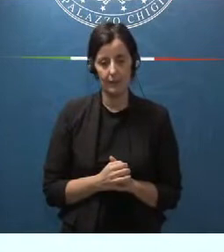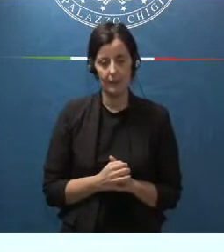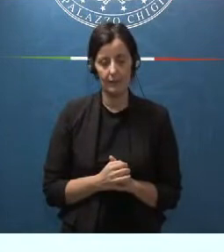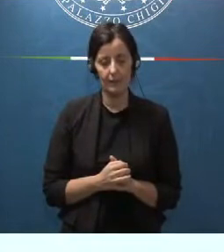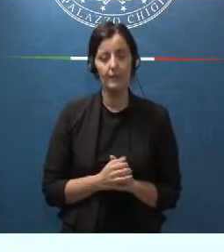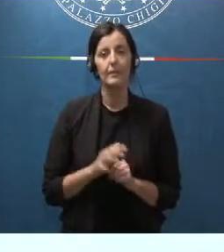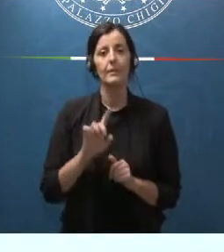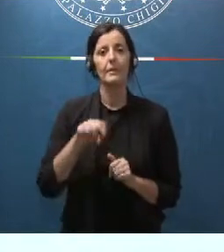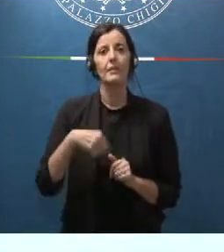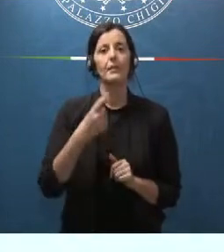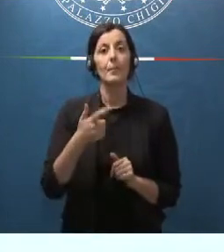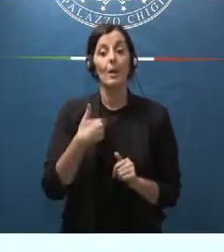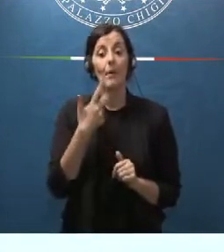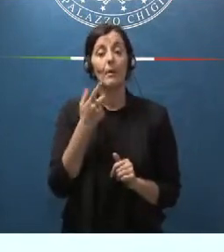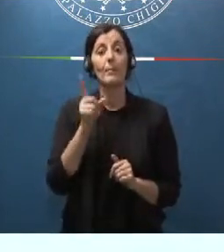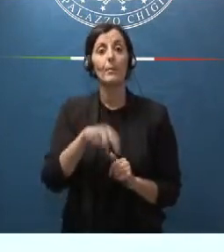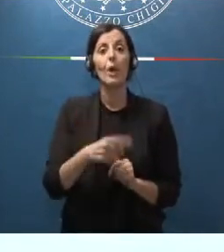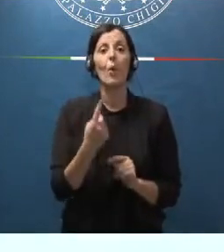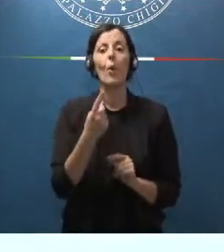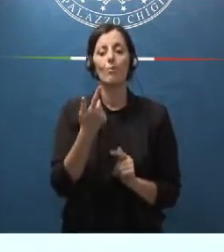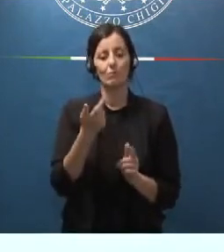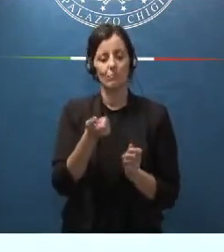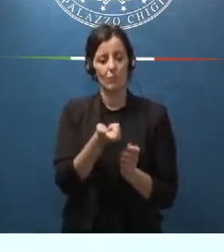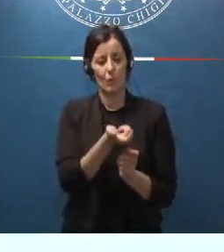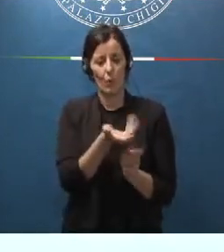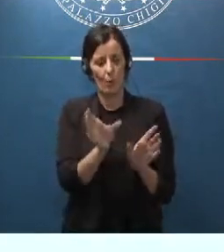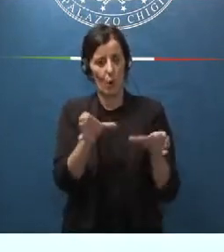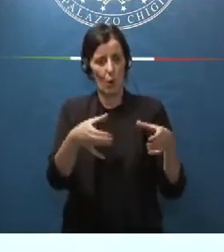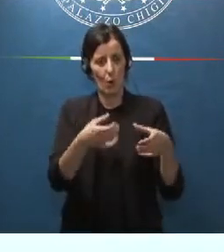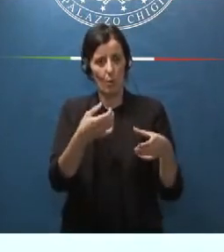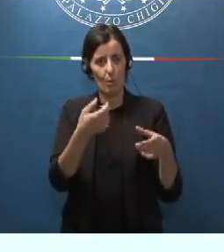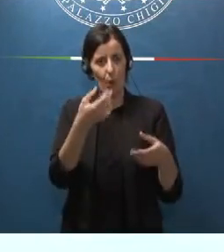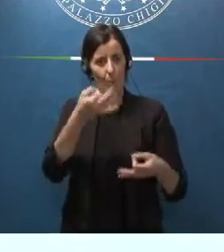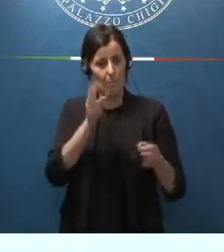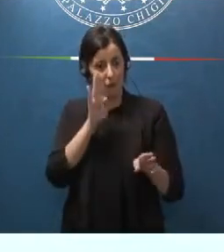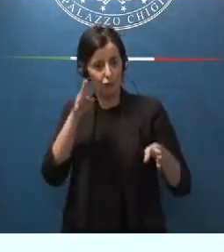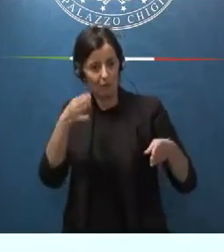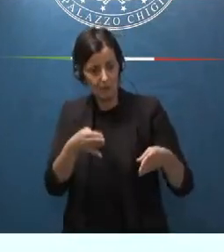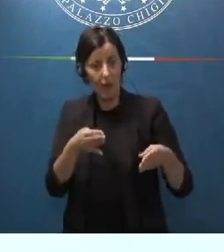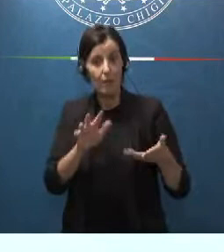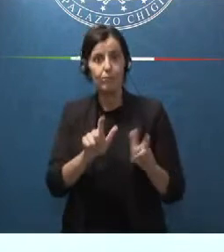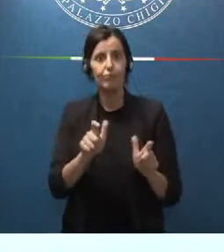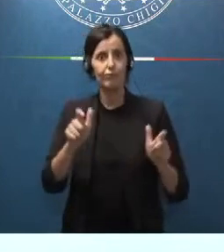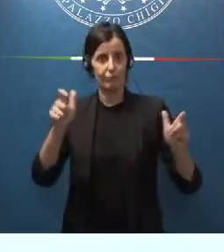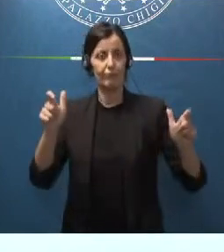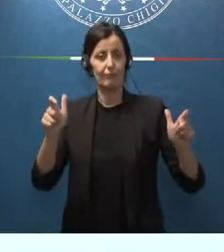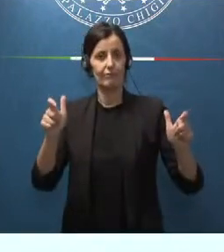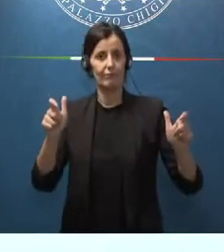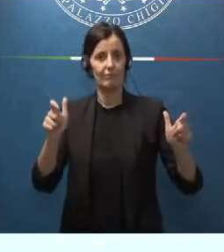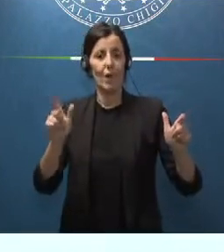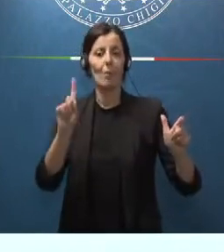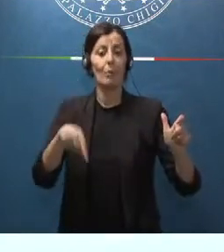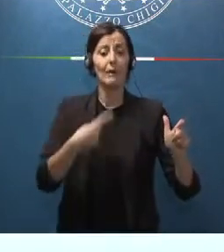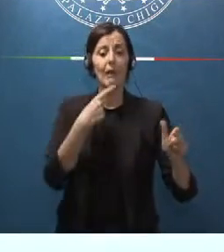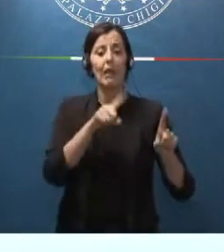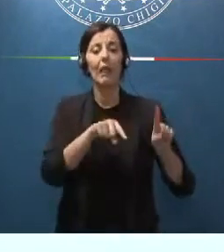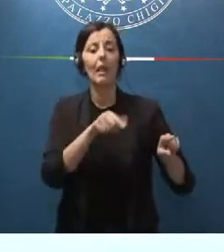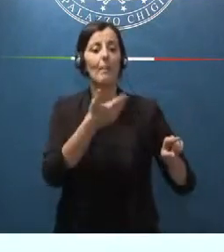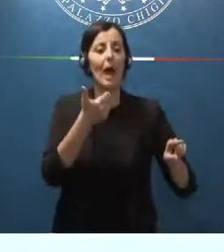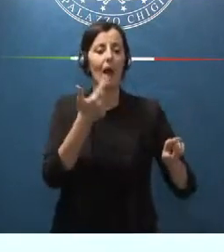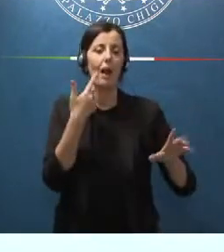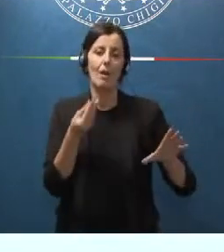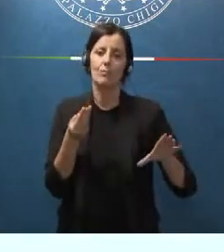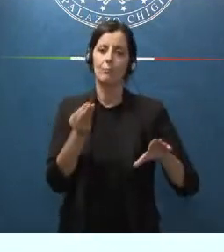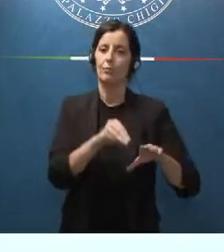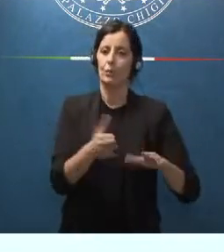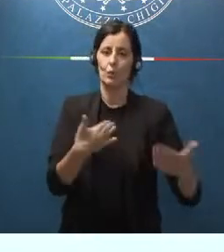un aumento del numero dei magistrati ma avremo anche il riempimento più rapido dei voti che già abbiamo di questo organico.